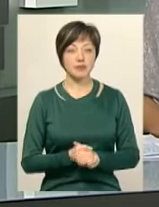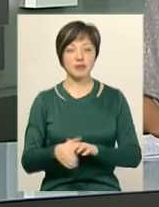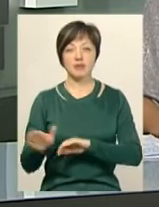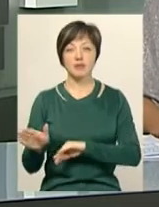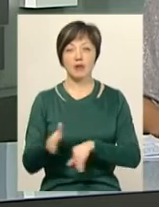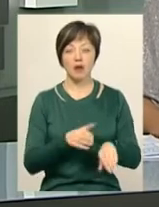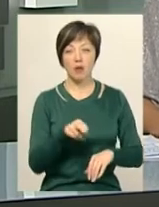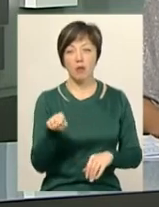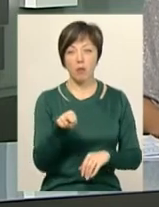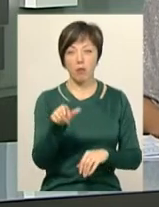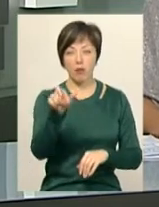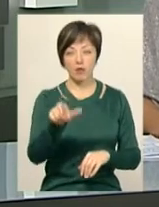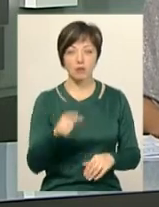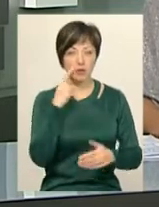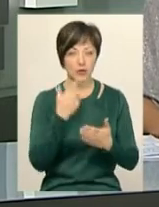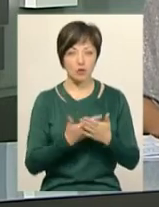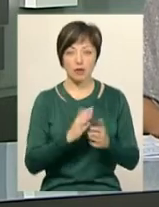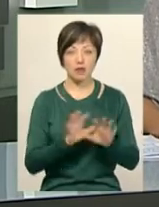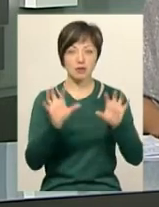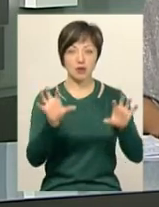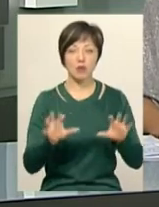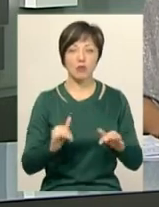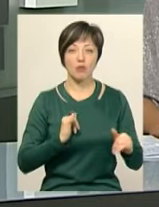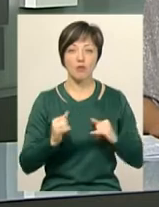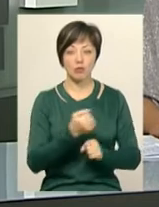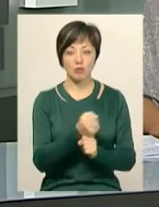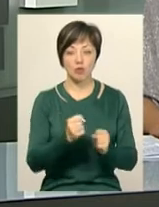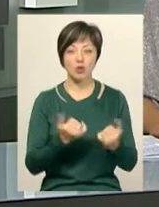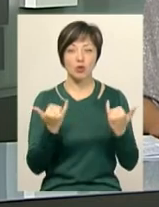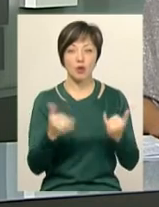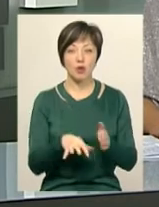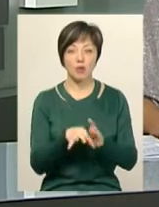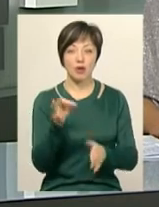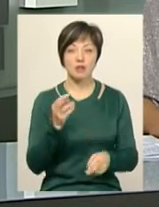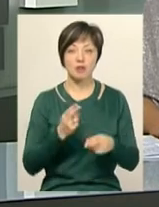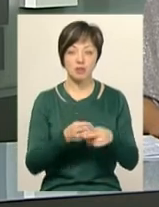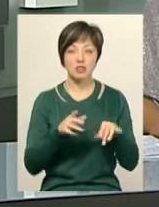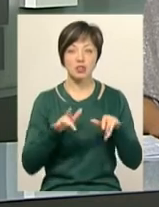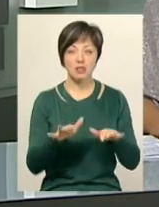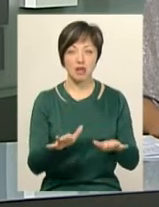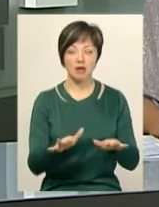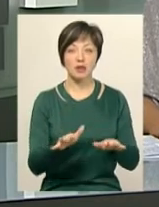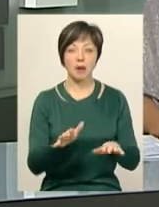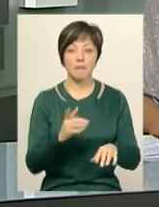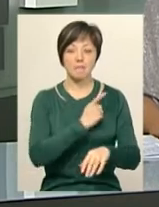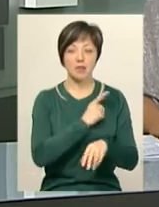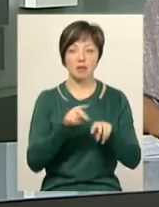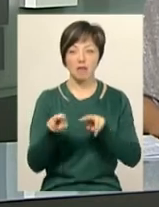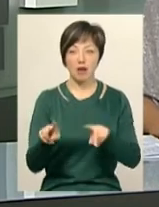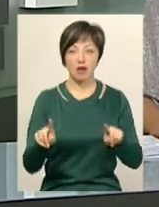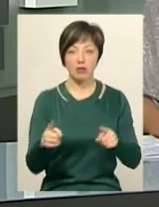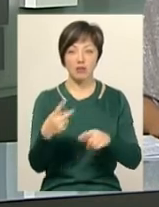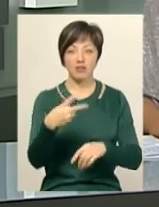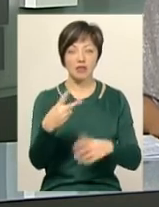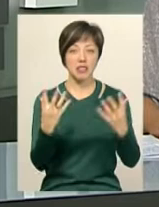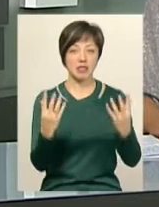Полоненчану, якого підозрюють у незаконному поводженні зі зброєю, її сьогодні обрали запобіжний захід у вигляді тримання під вартою строком